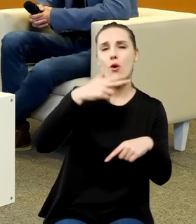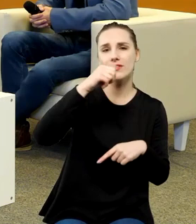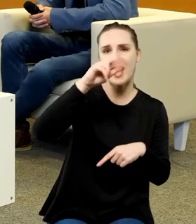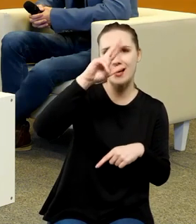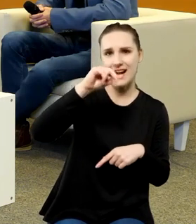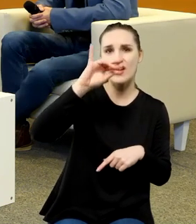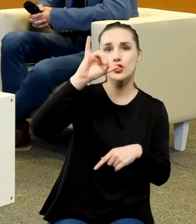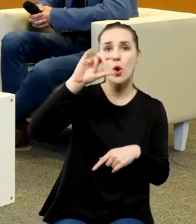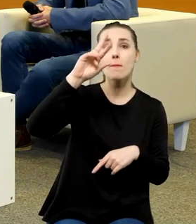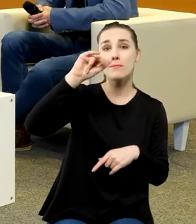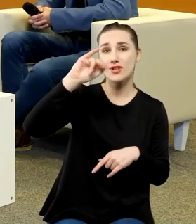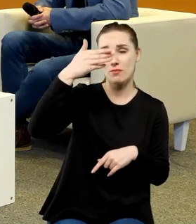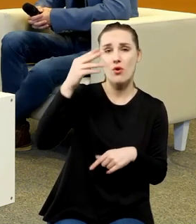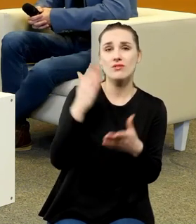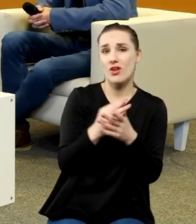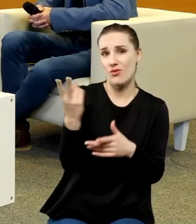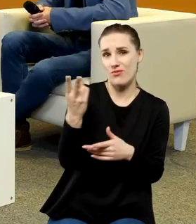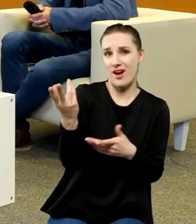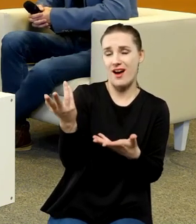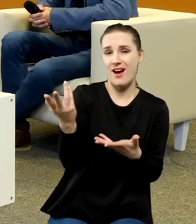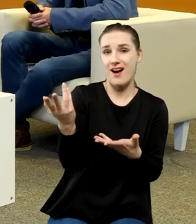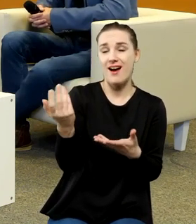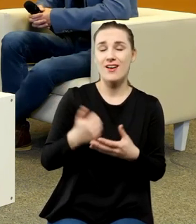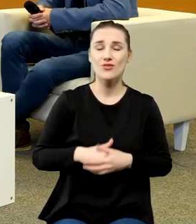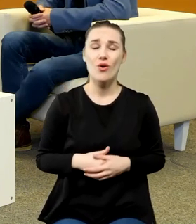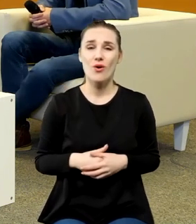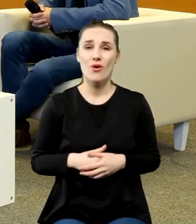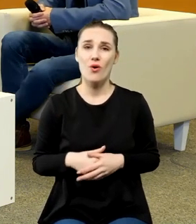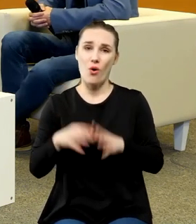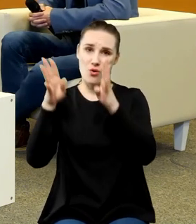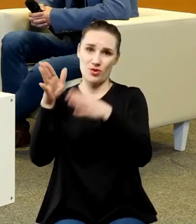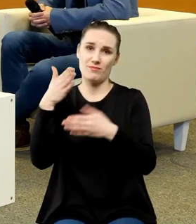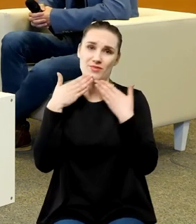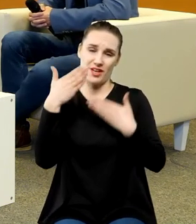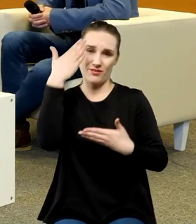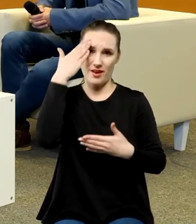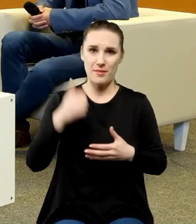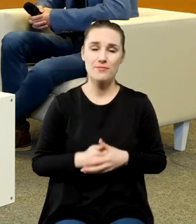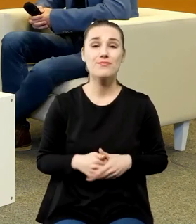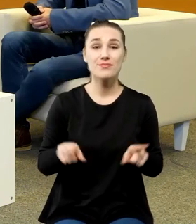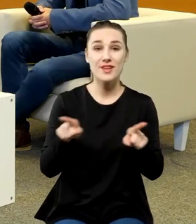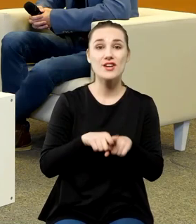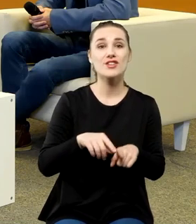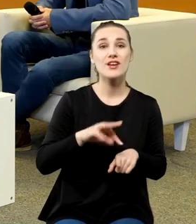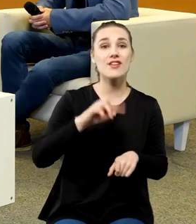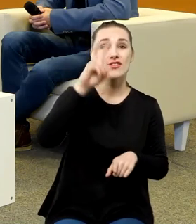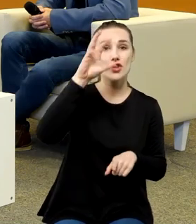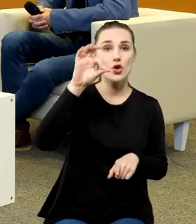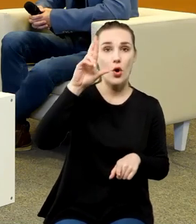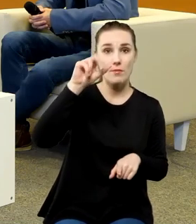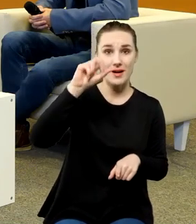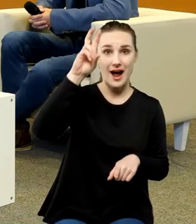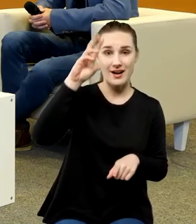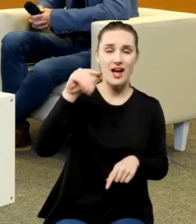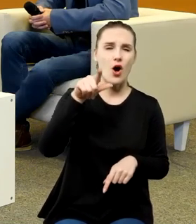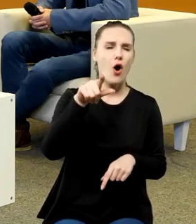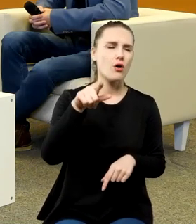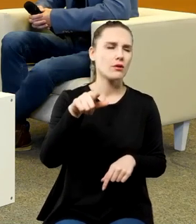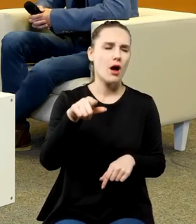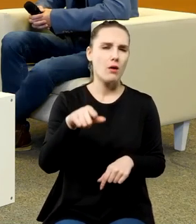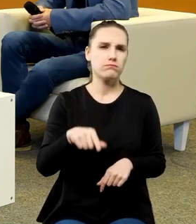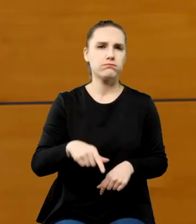jeszcze wart wspomnienia z kolejnego powodu. Otóż Tychobrachę był tak zafascynowany